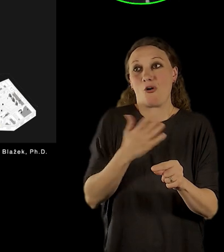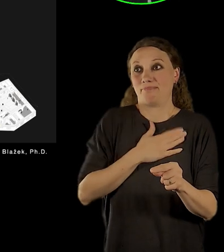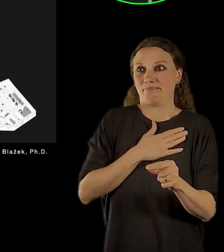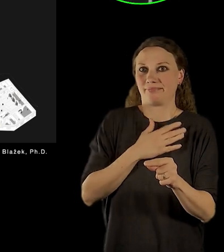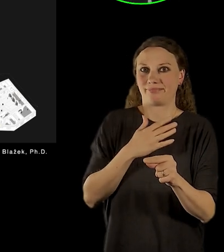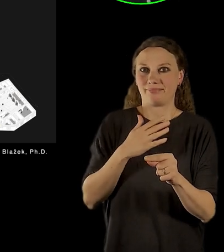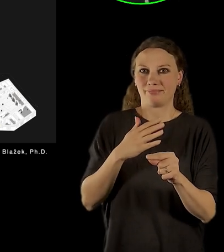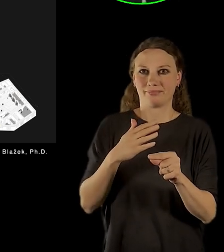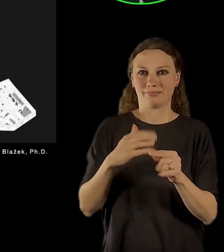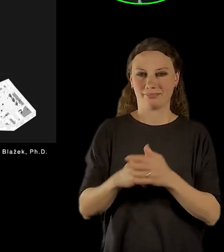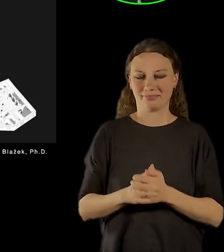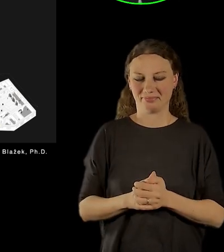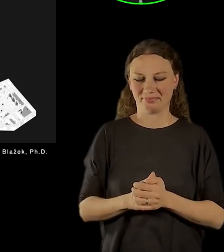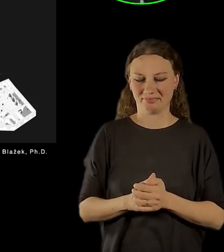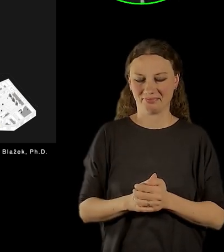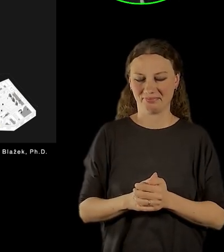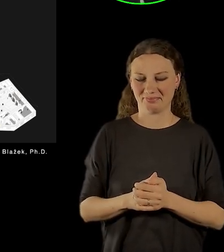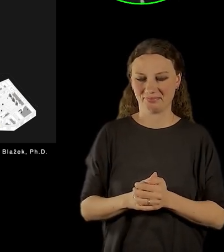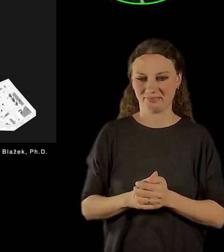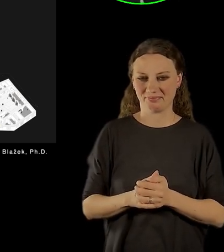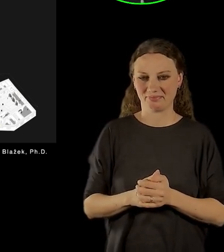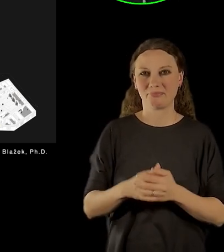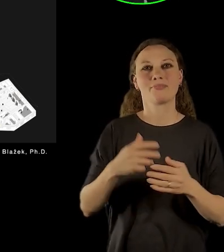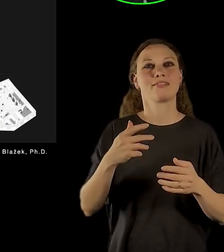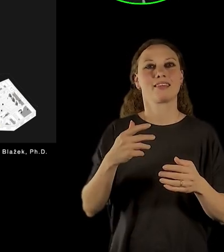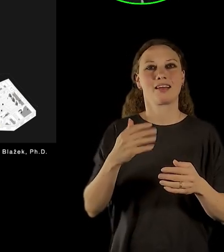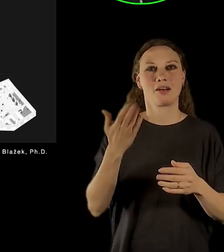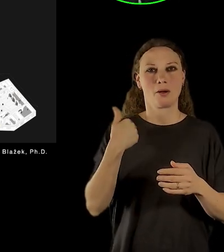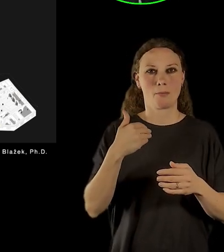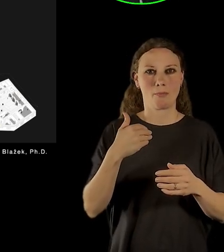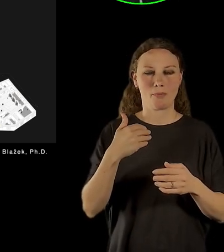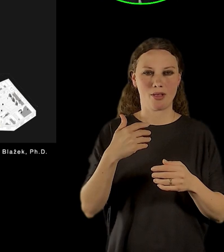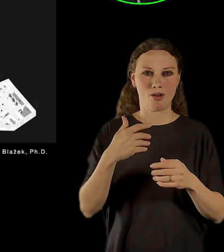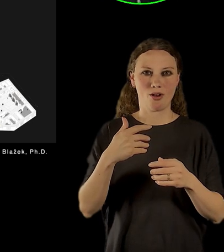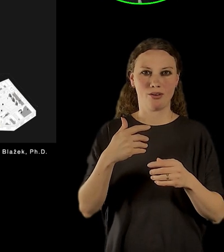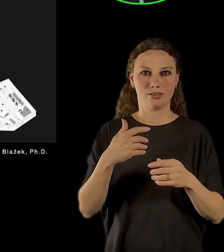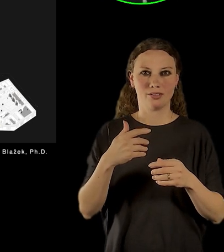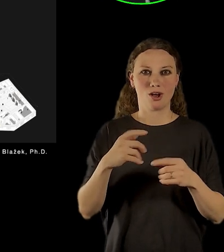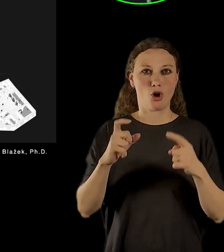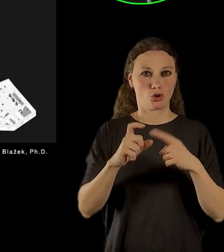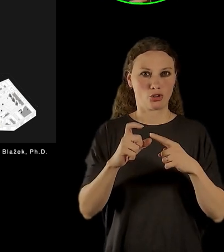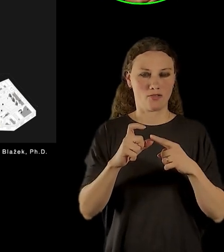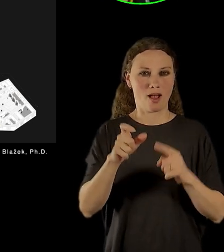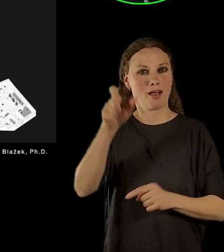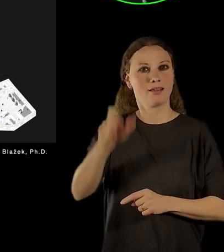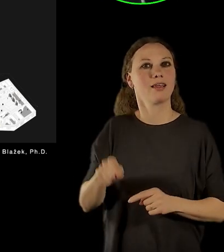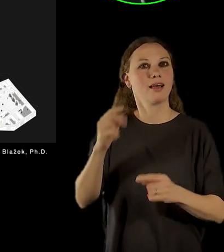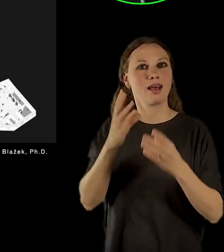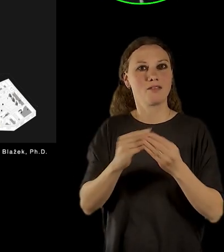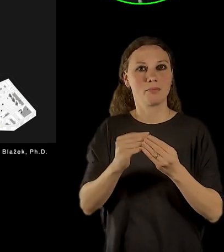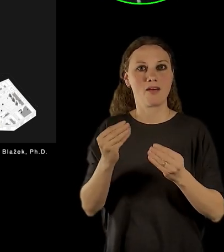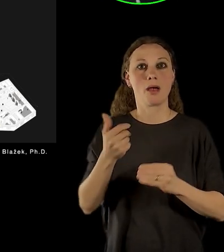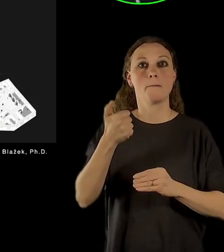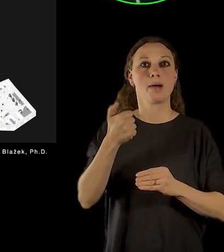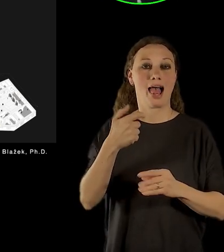ikonická je ta, kde Gotwald mluví z Paláce Kínský z Balkonu, zároveň je to